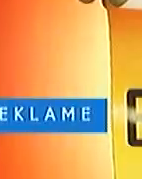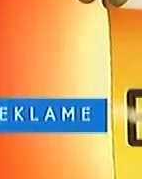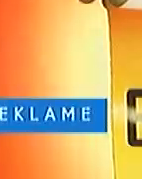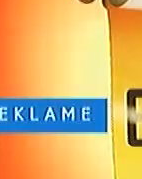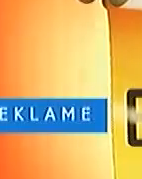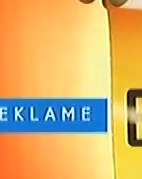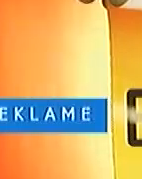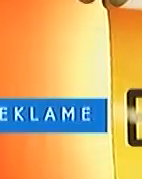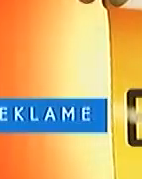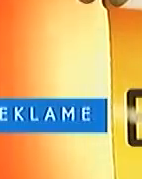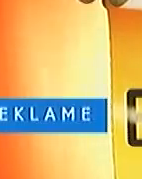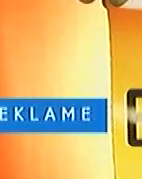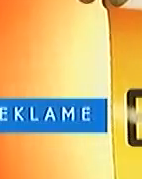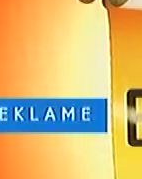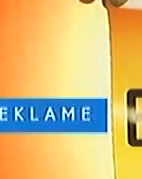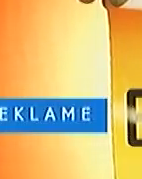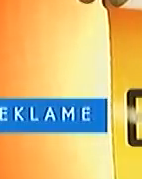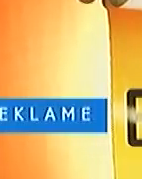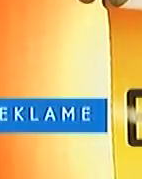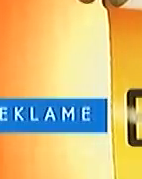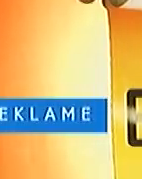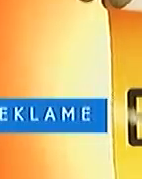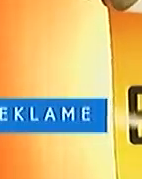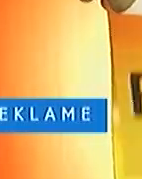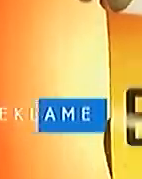Kokta. Od sada i sa ukusom limete.